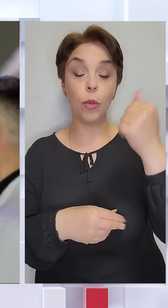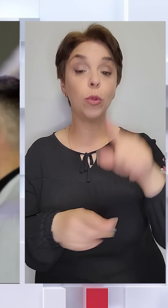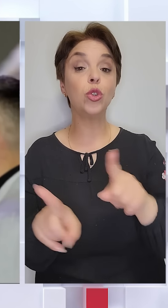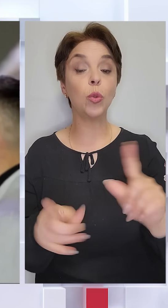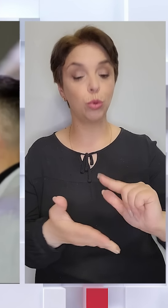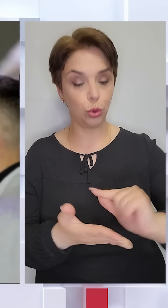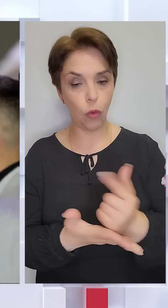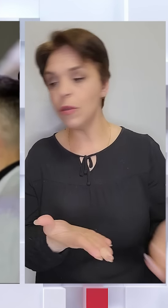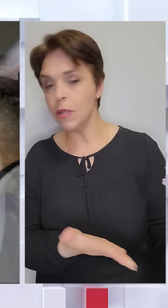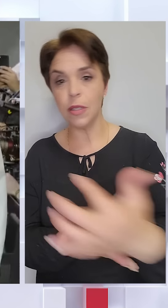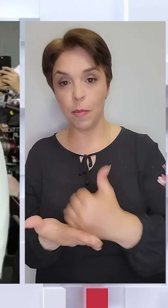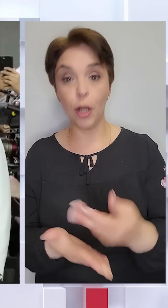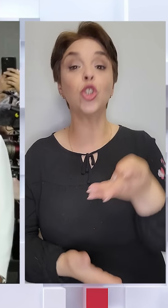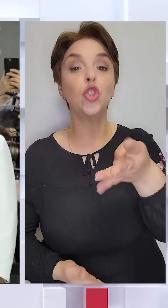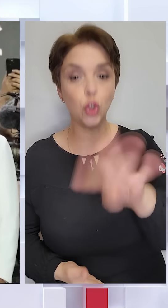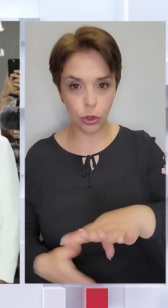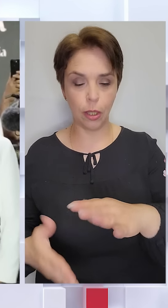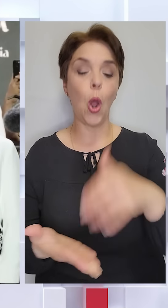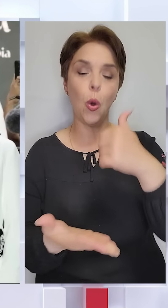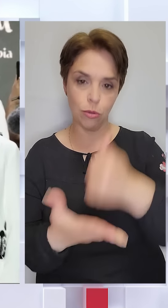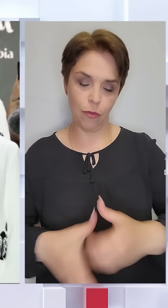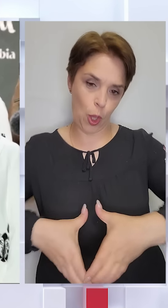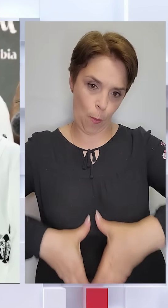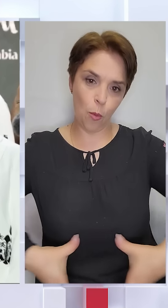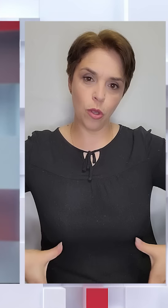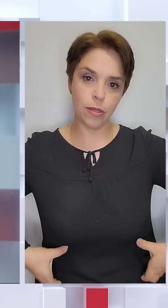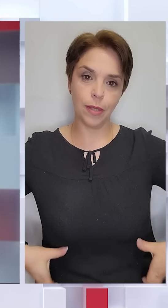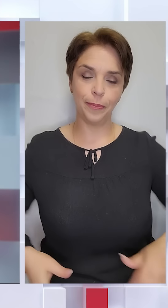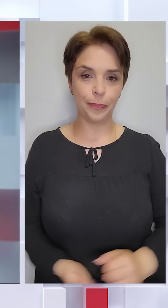щоби знову зібрати чотири основні пояси.